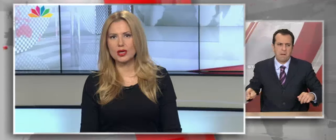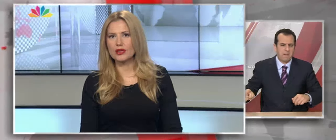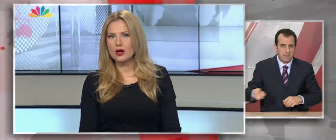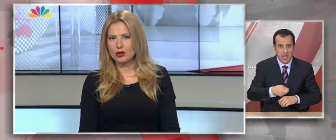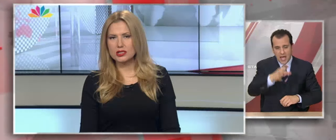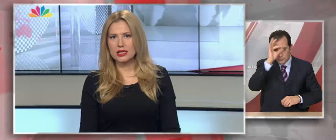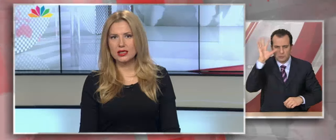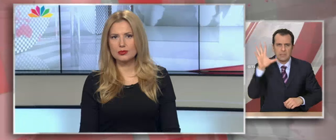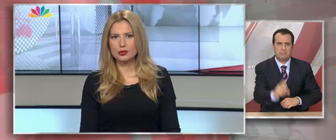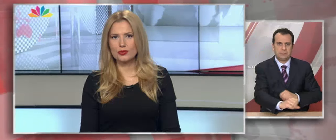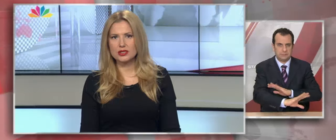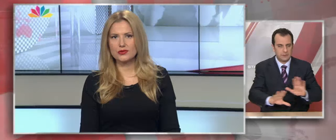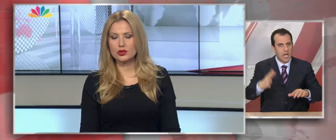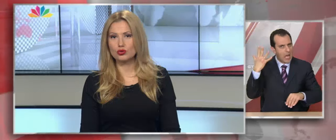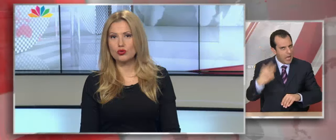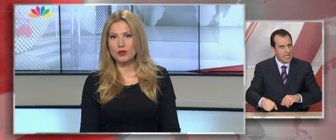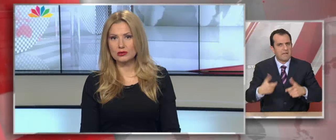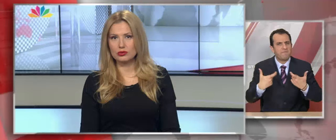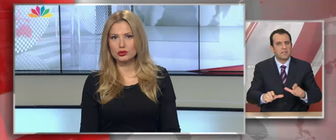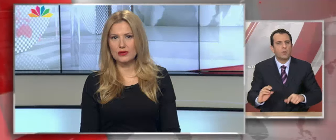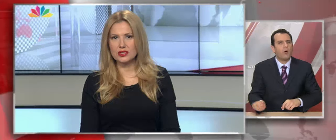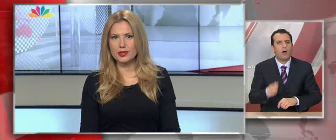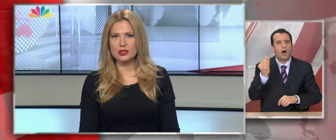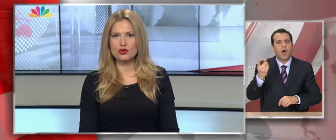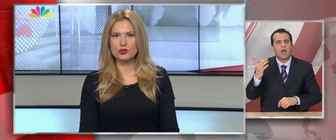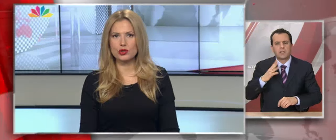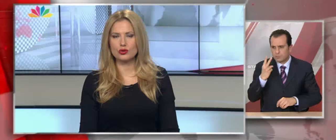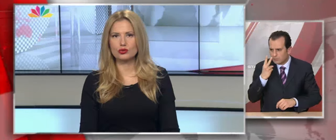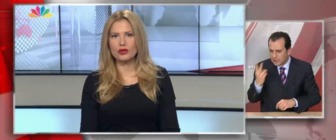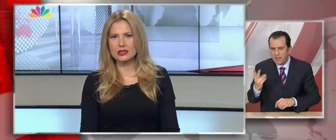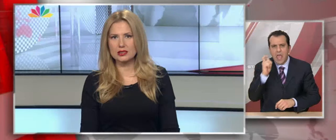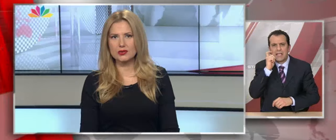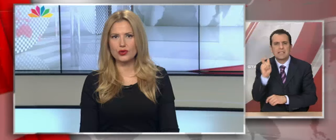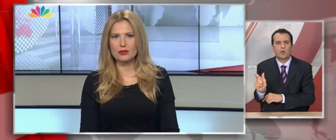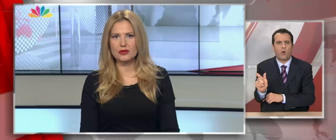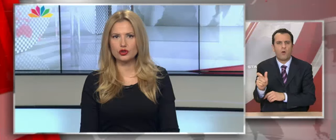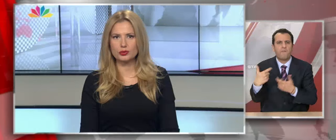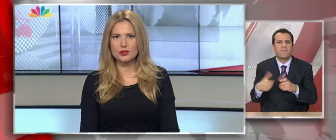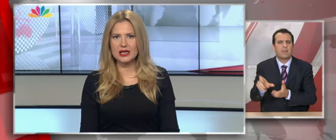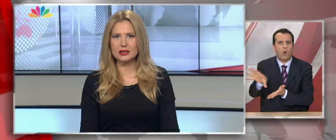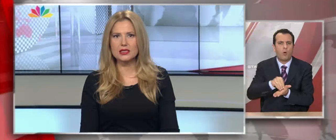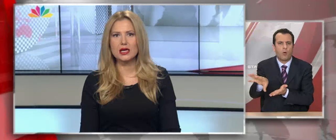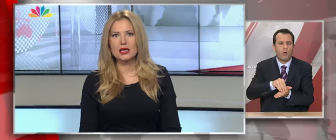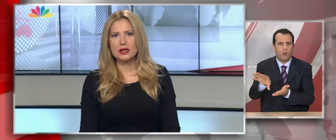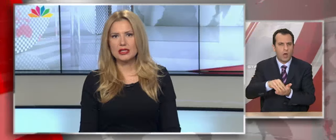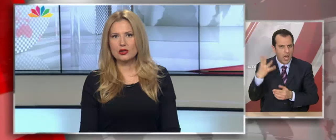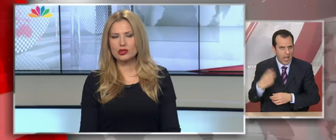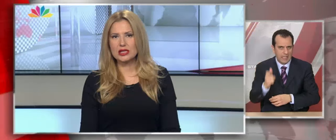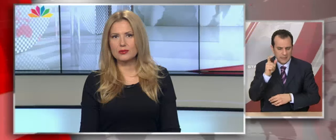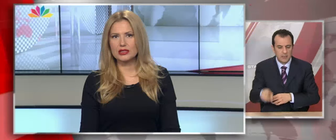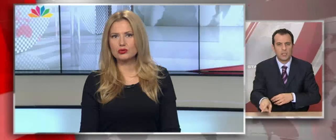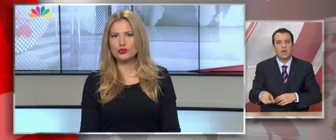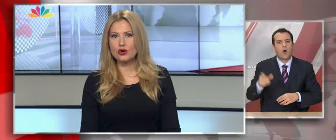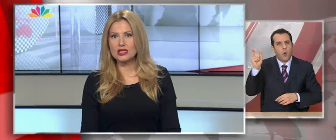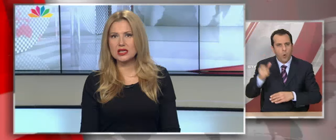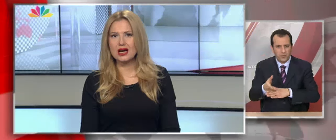αστυνομία. Όλη η σκηνή έχει αποτυπωθεί σε βίντεο ντοκουμέντο που τράβηξε περαστικός με το κινητό του. Ο δράστης σύμφωνα με αυτόπτες μάρτυρες μαχαιρώνοντας τα